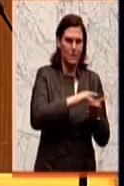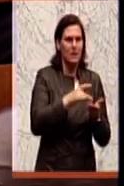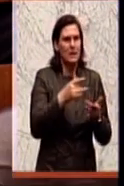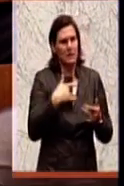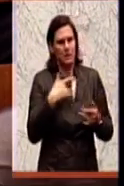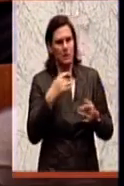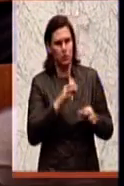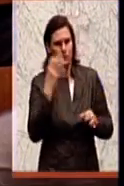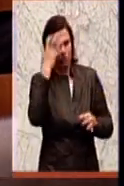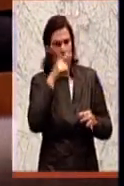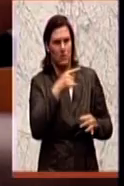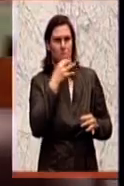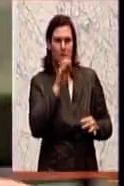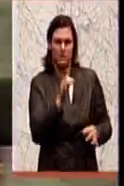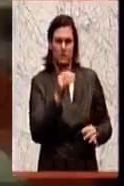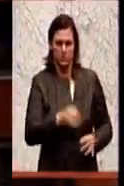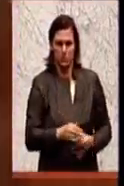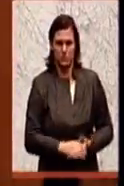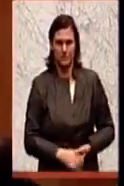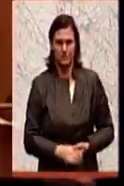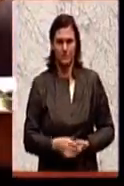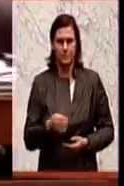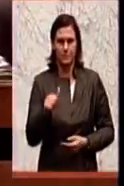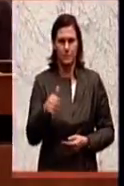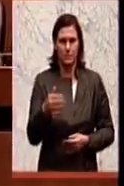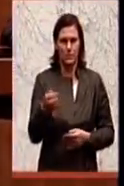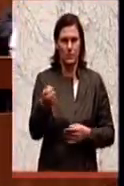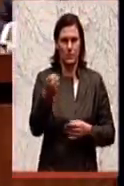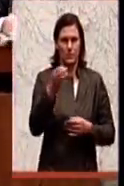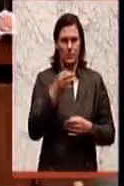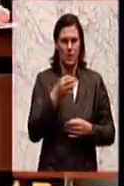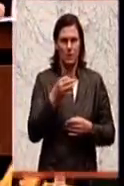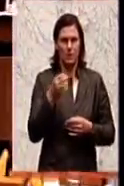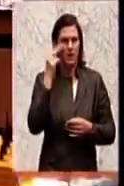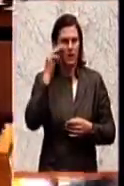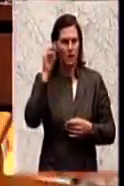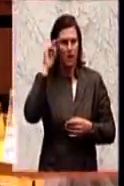wichtiges Anliegen. Zusatzfrage, Herr Abgeordneter Ingenieur Peter Westenthaler.